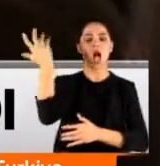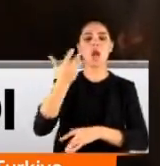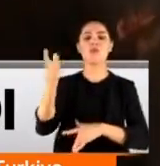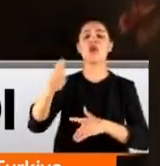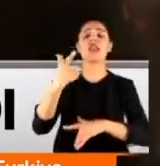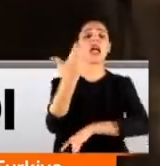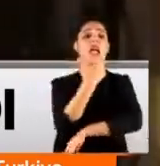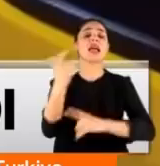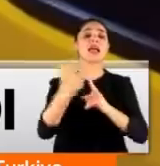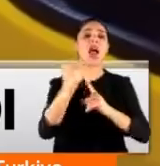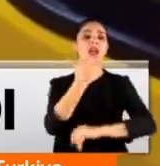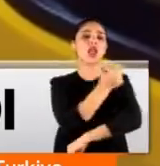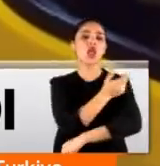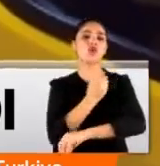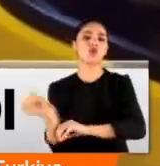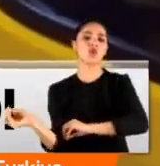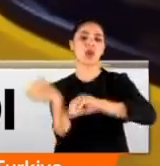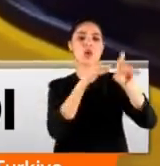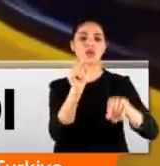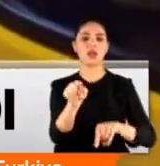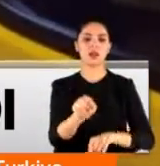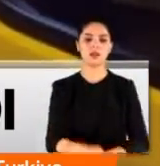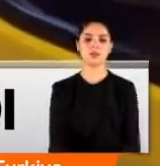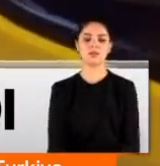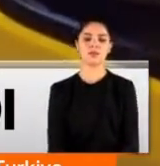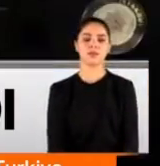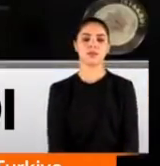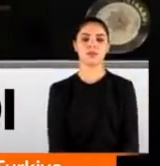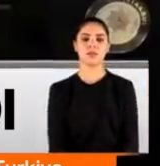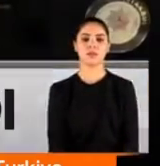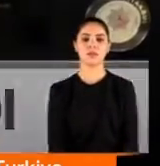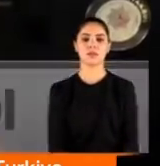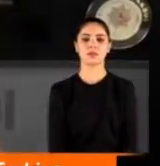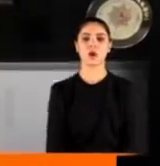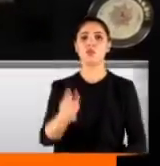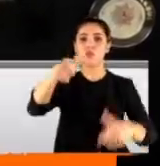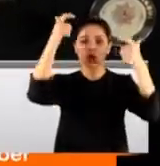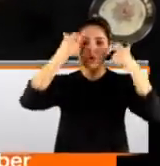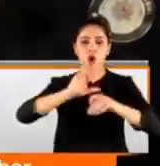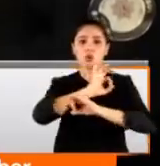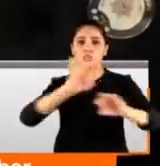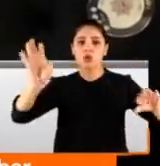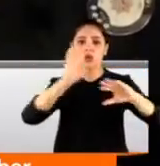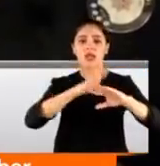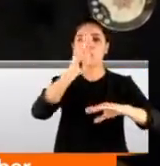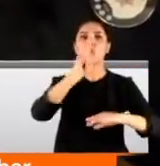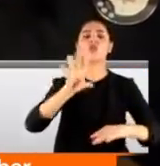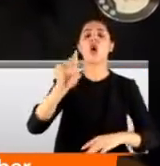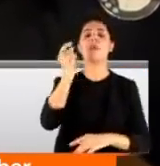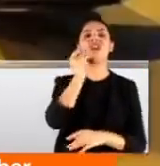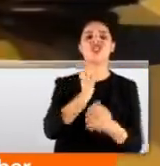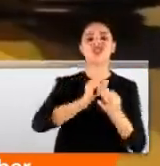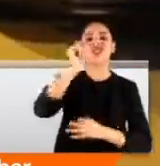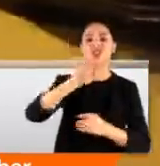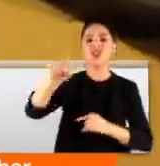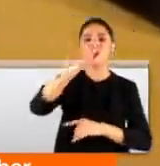karantina yurduna götürüldü. Maltepe, Mimar Sinan İlkek Öğrenci Yurdu. Koca bir sorumsuzluğa imza atan 115 kişi ve kural